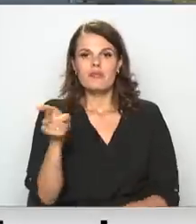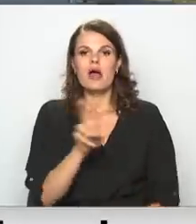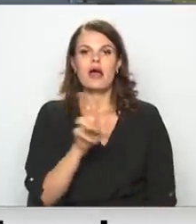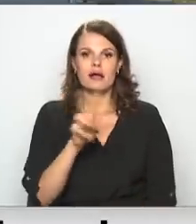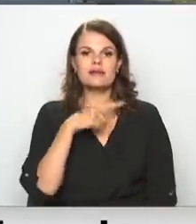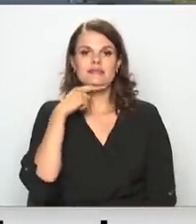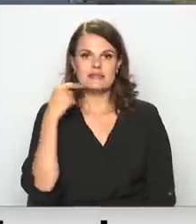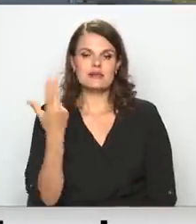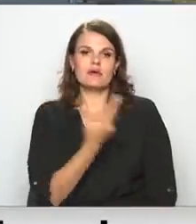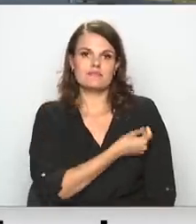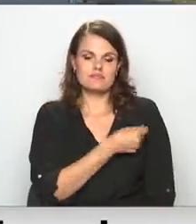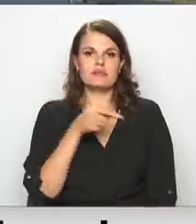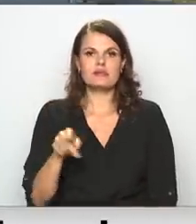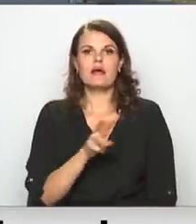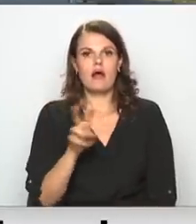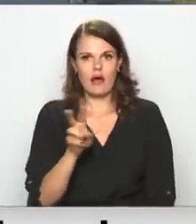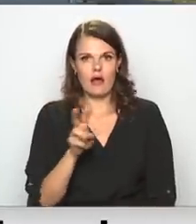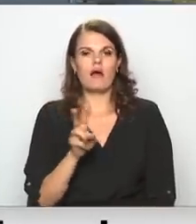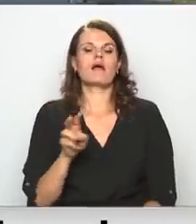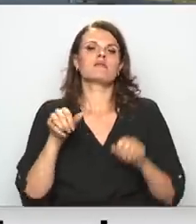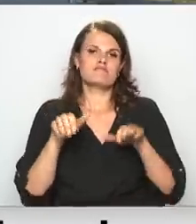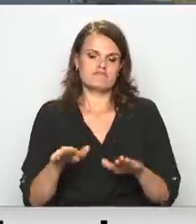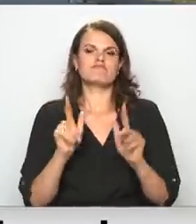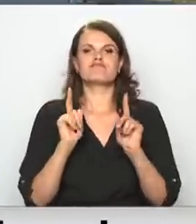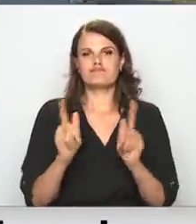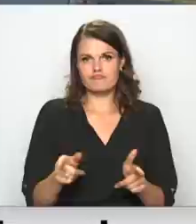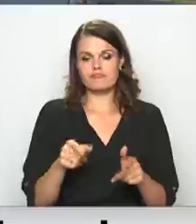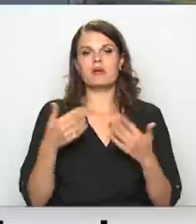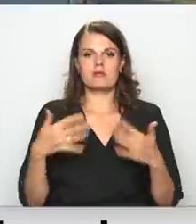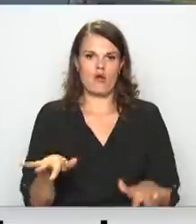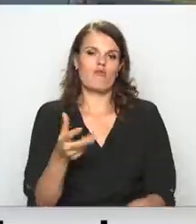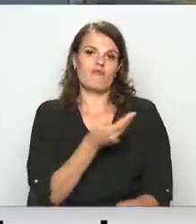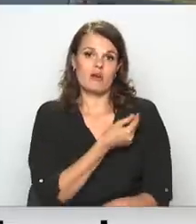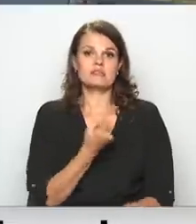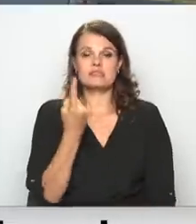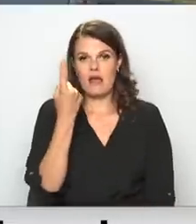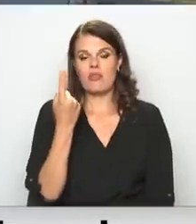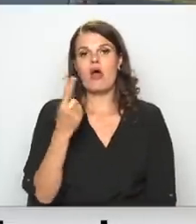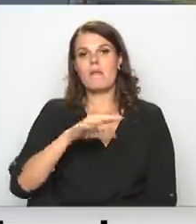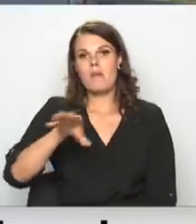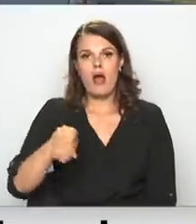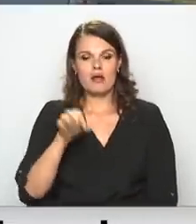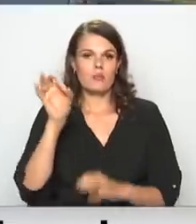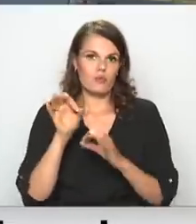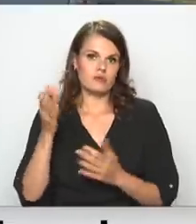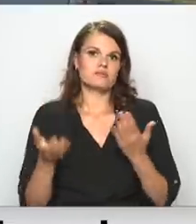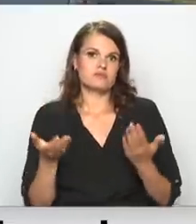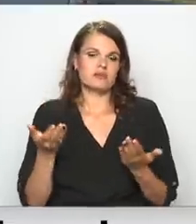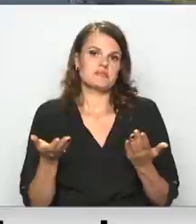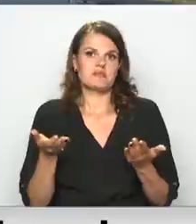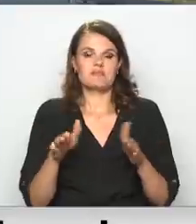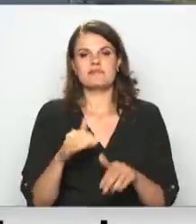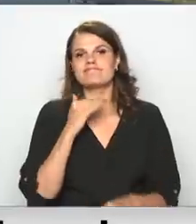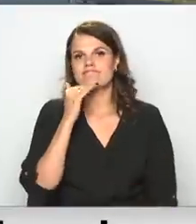ir gribējuši vakcinēties, kur stingri to bija izlēmuši, arī to ir izdarījuši. Atiecīgais procents ir iespējams palicis